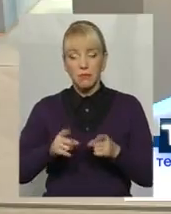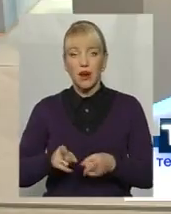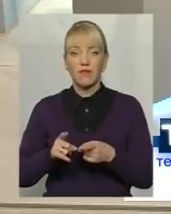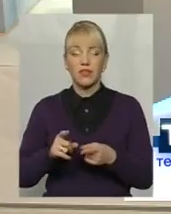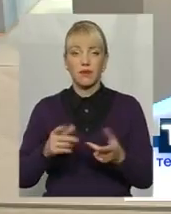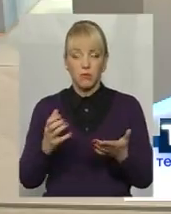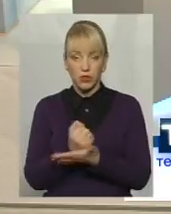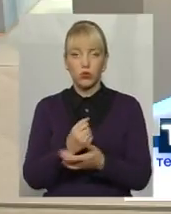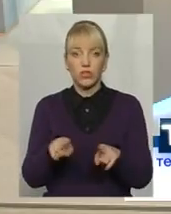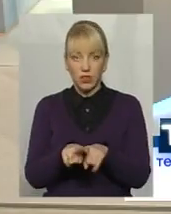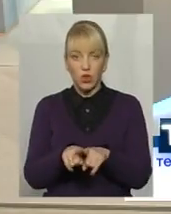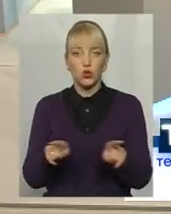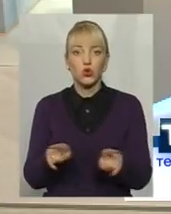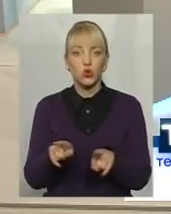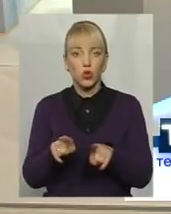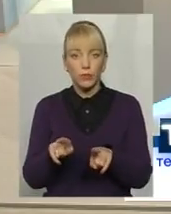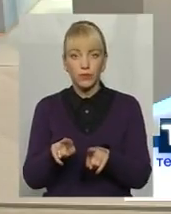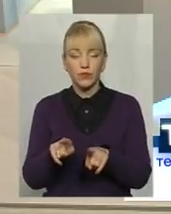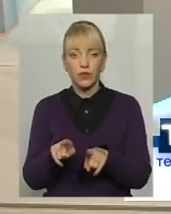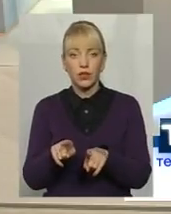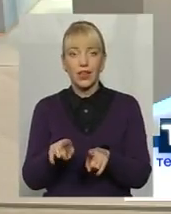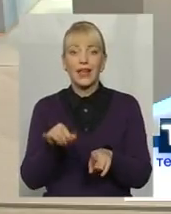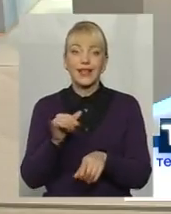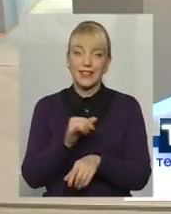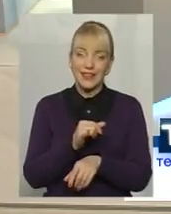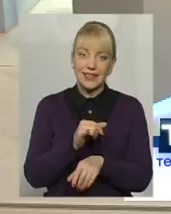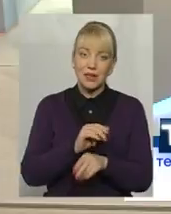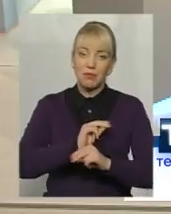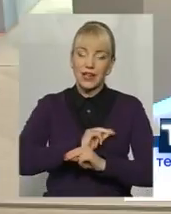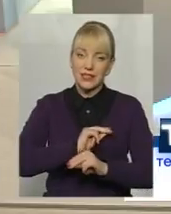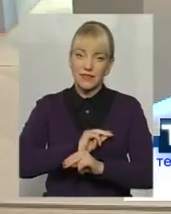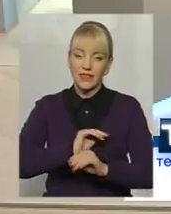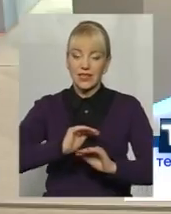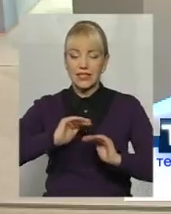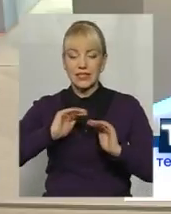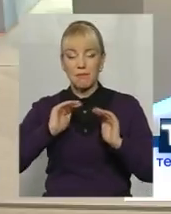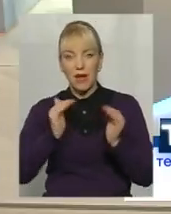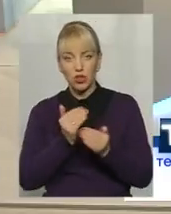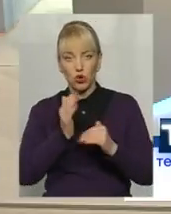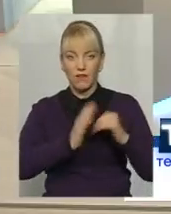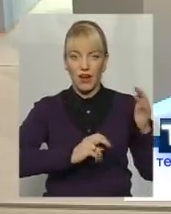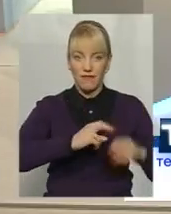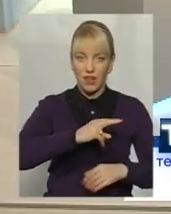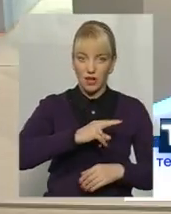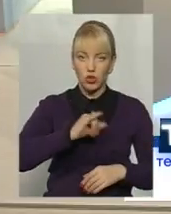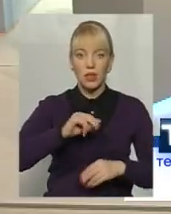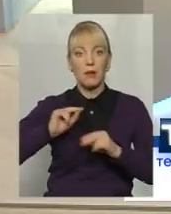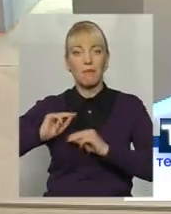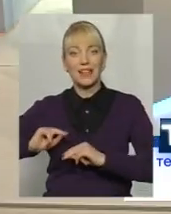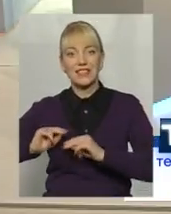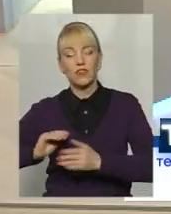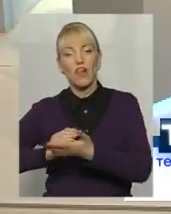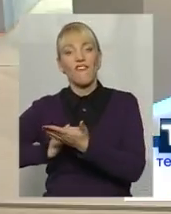виходить в нас так, що і працівник з меншої кваліфікації, і працівник